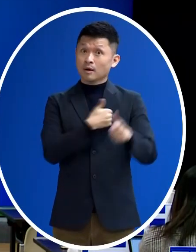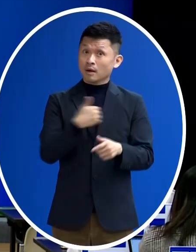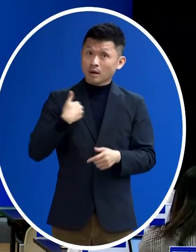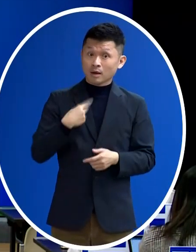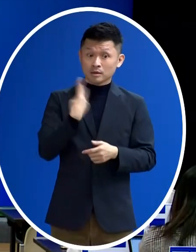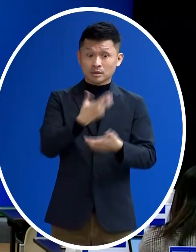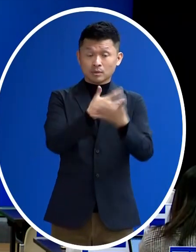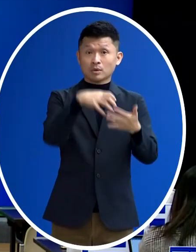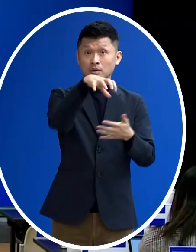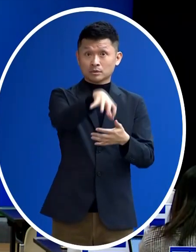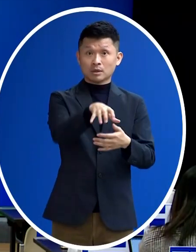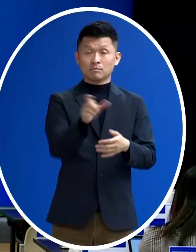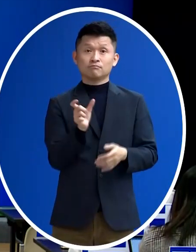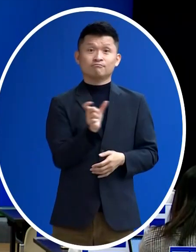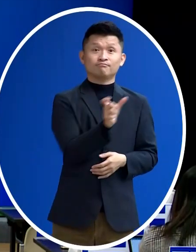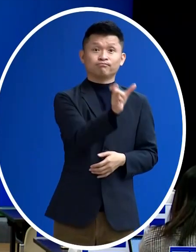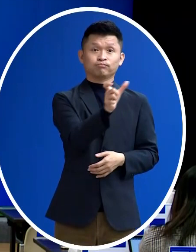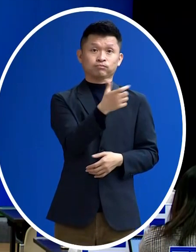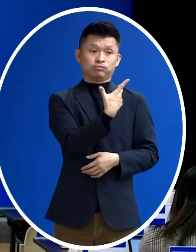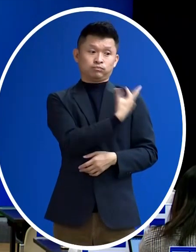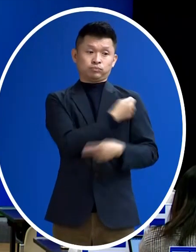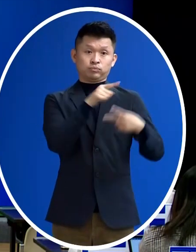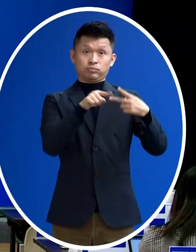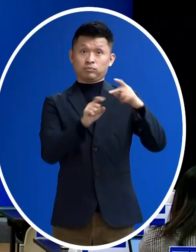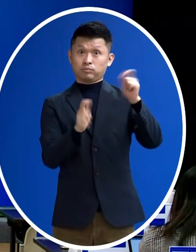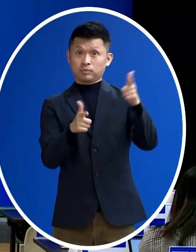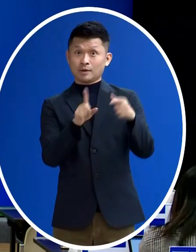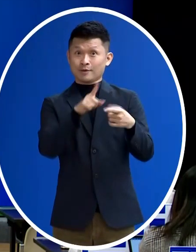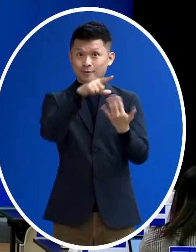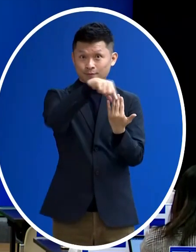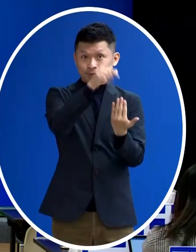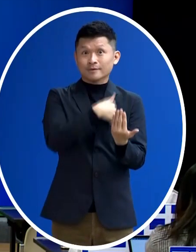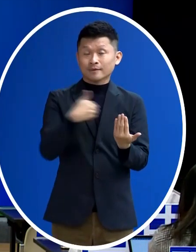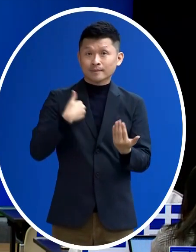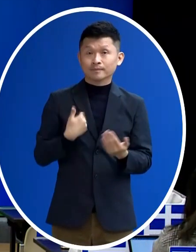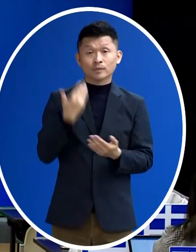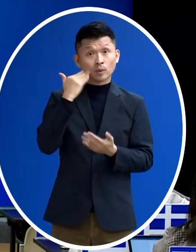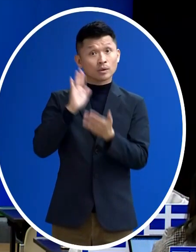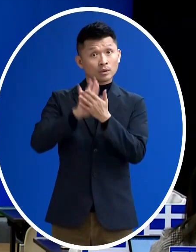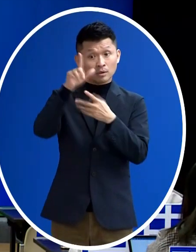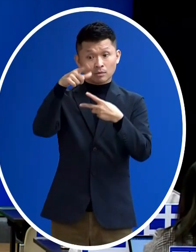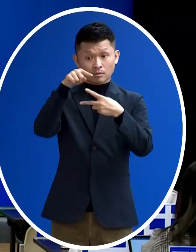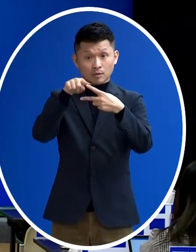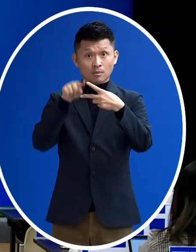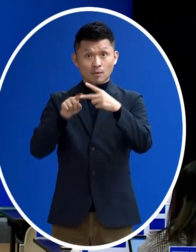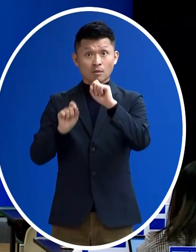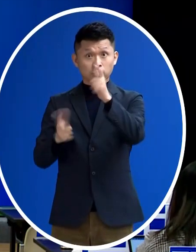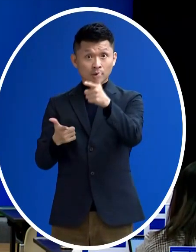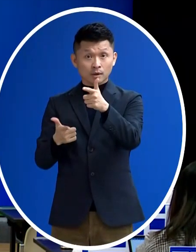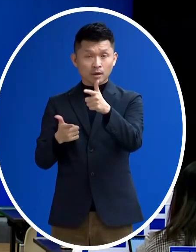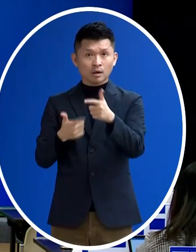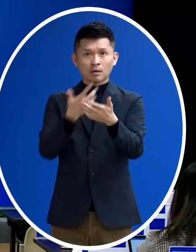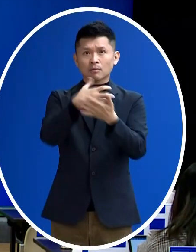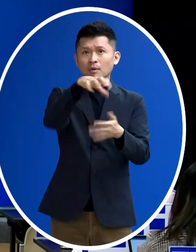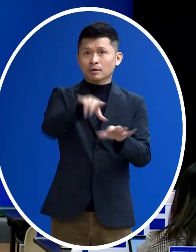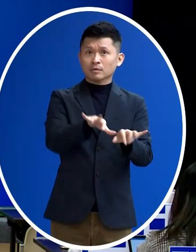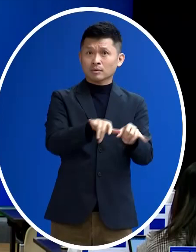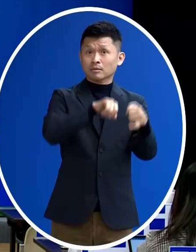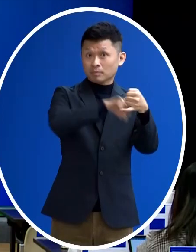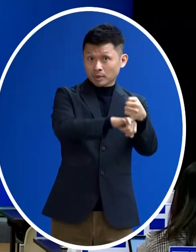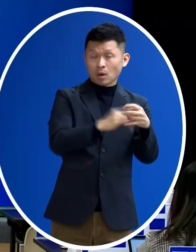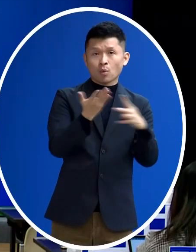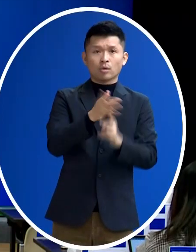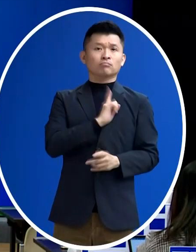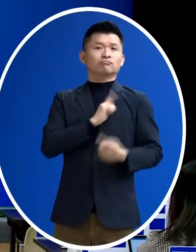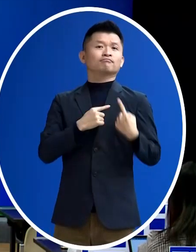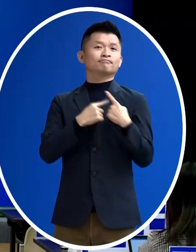混打的醫院登記 目前的進行狀況那如果說未來開放混打的話是一定要上平臺預約還是也可以去 直接去